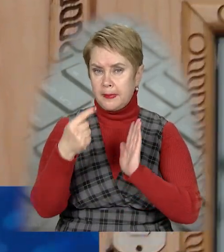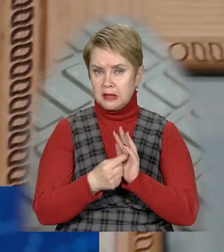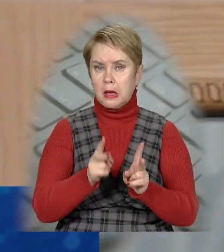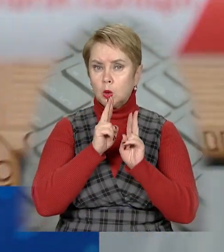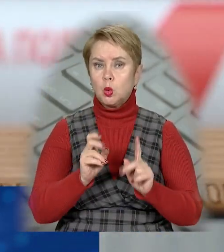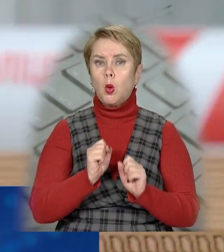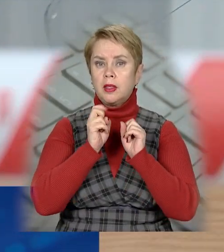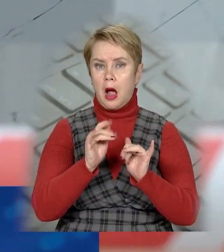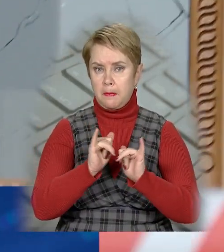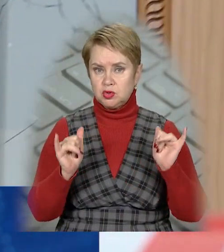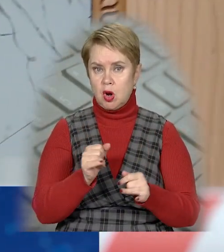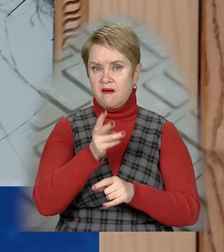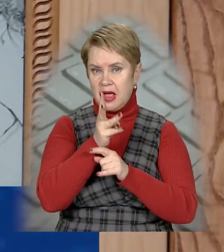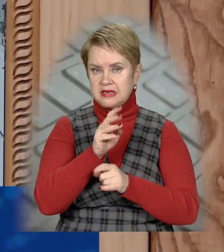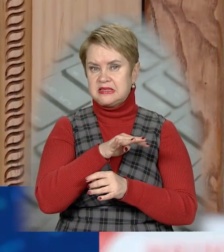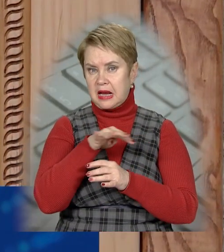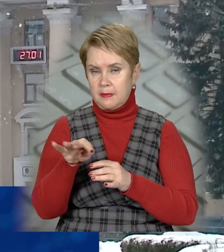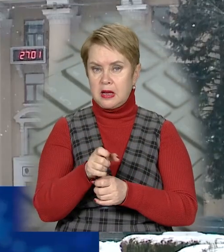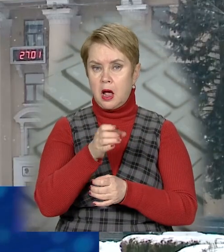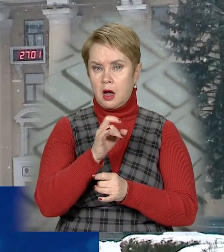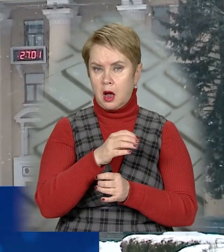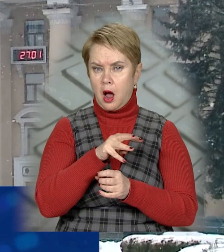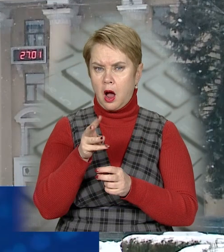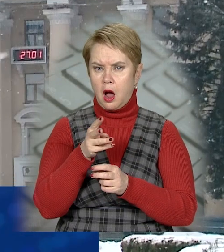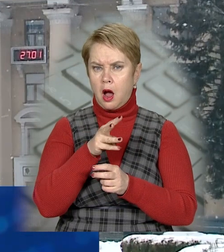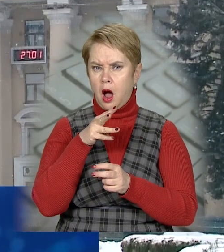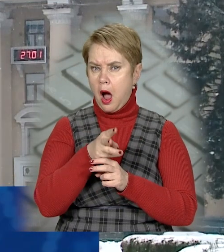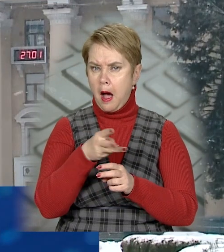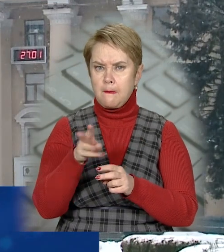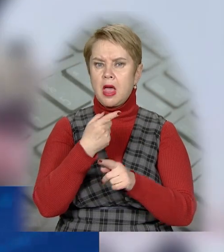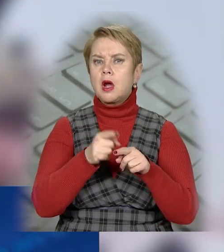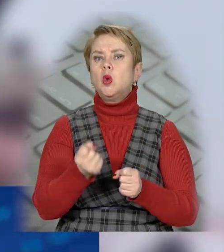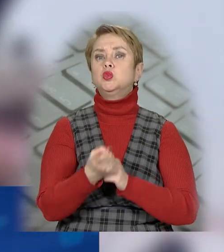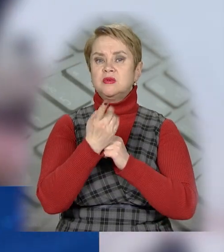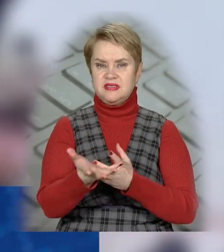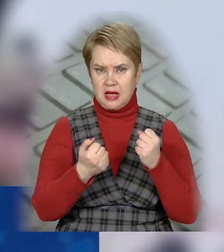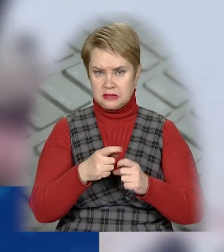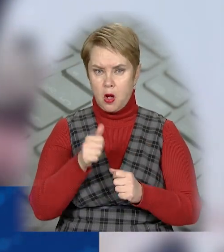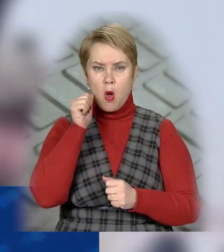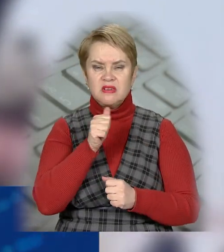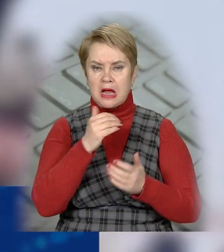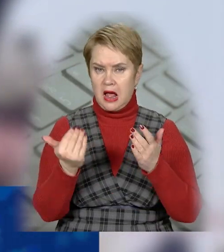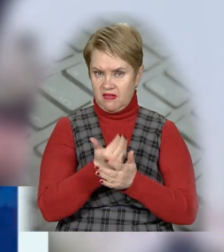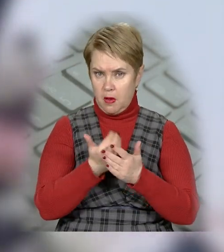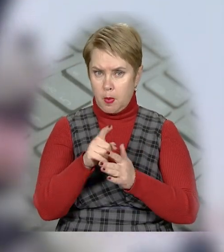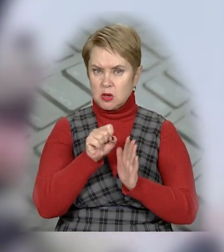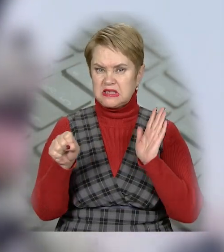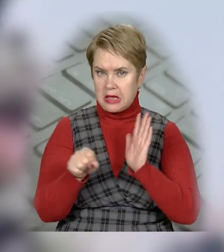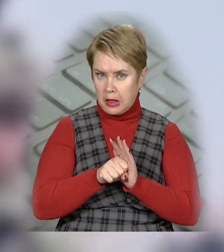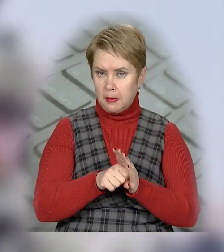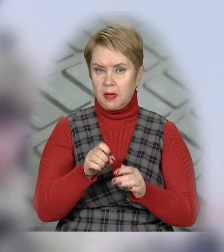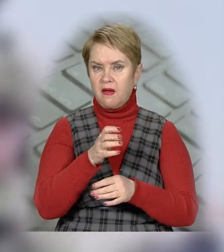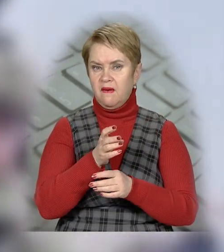питання. Хто і як поширить відеокадри стрільби з камер спостереження Південмашу? Та звідки з'явилась конфеденційна інформація про